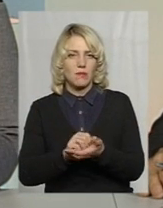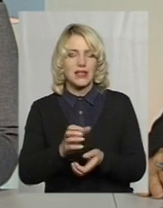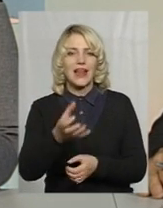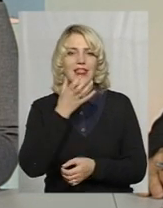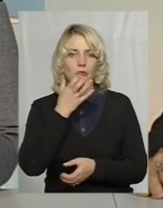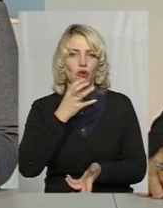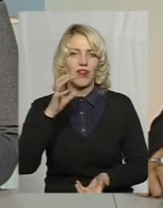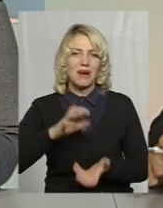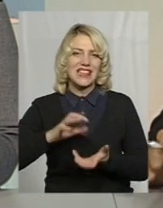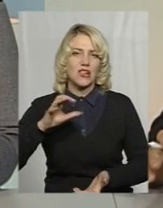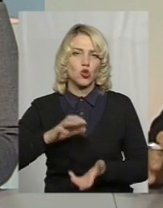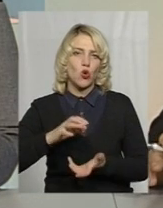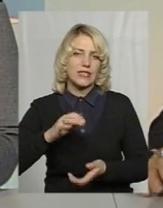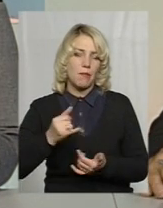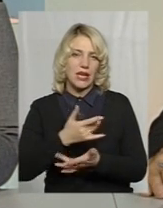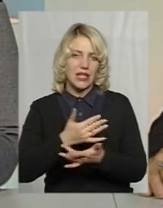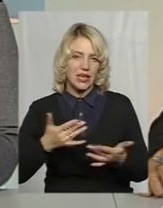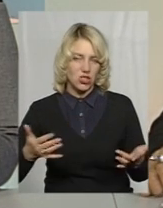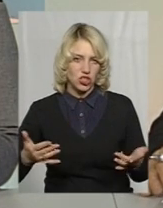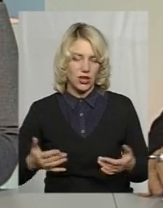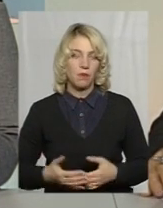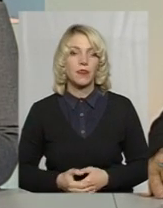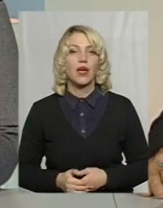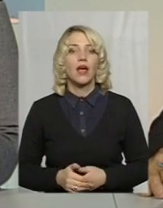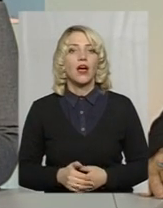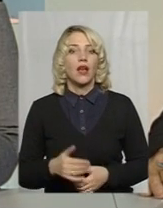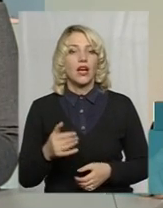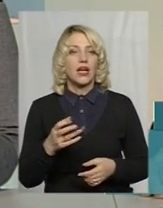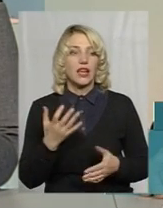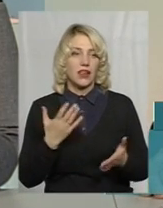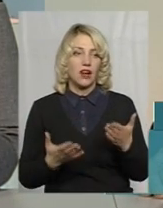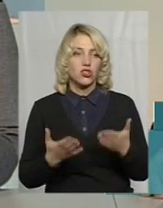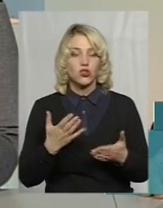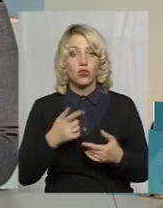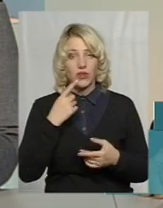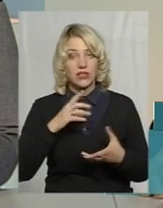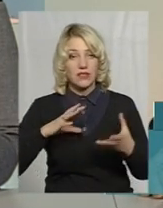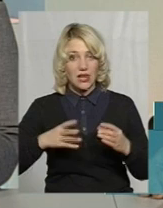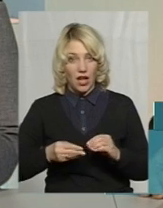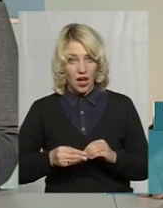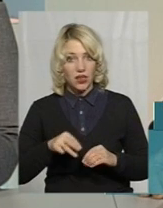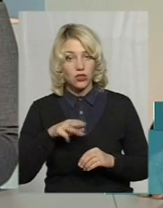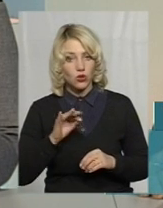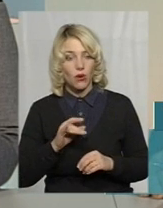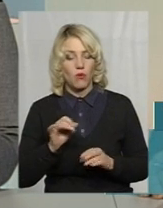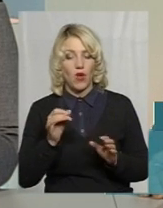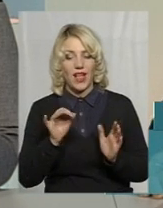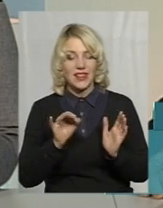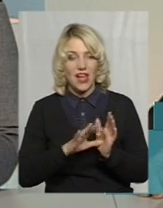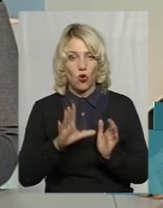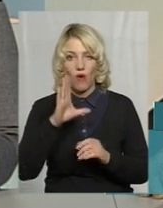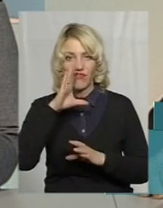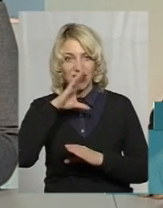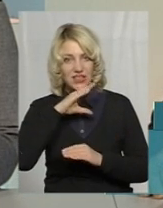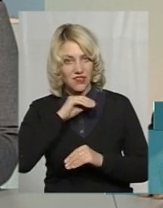насосами і таке інше. Ну, і якщо взяти взагалі, то енергоефективними